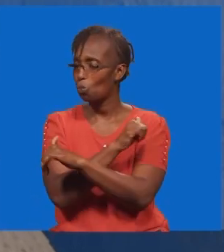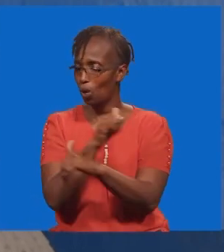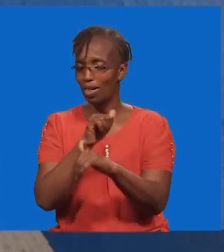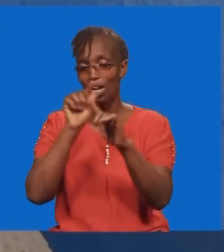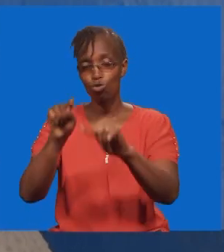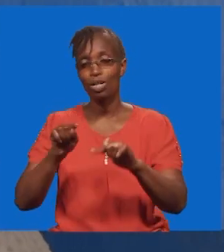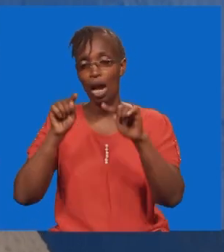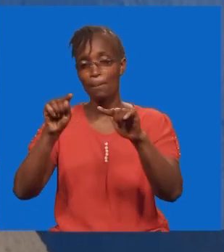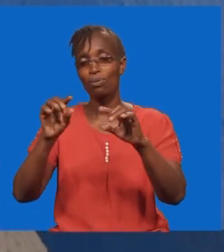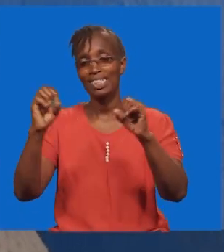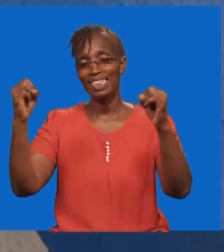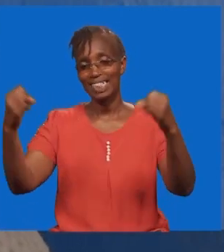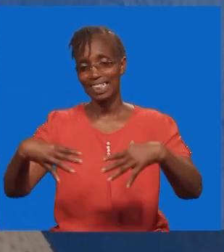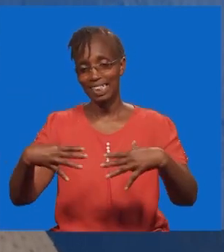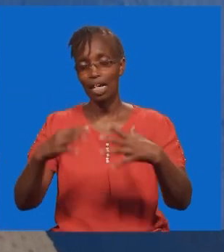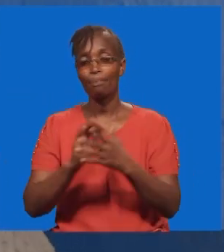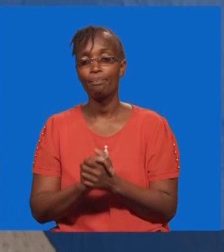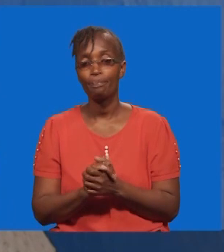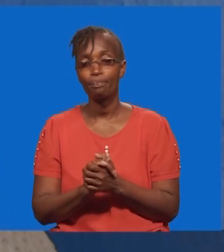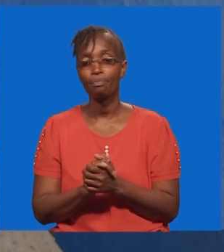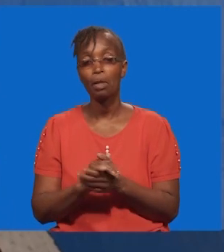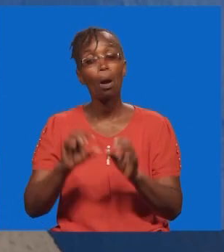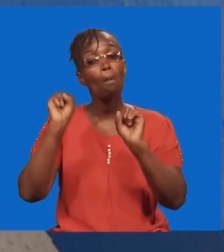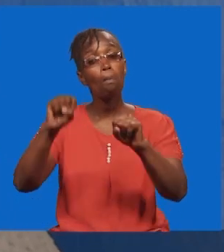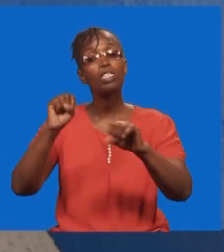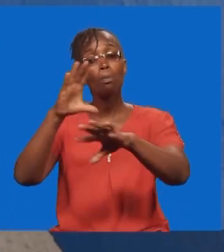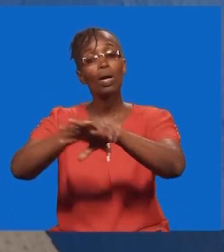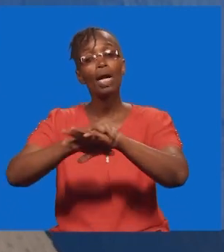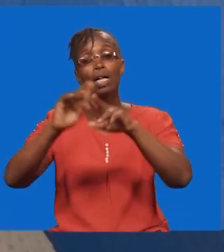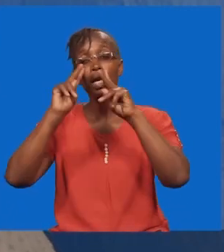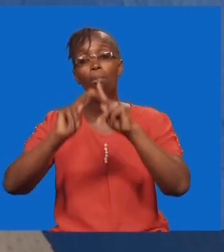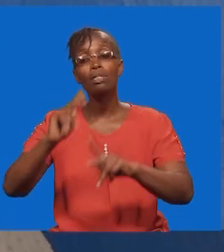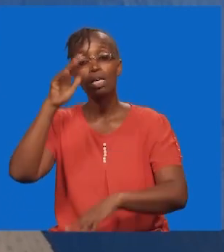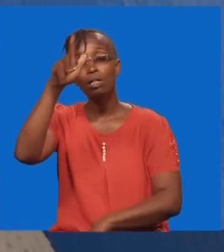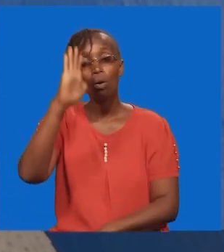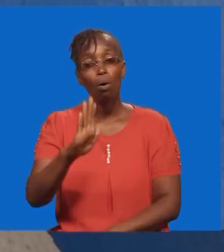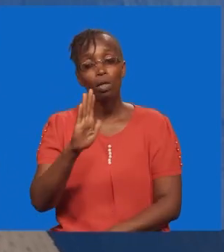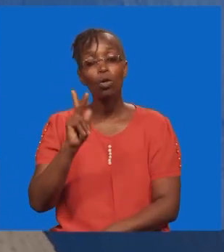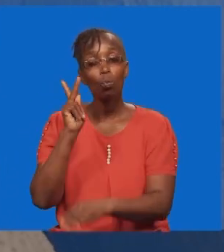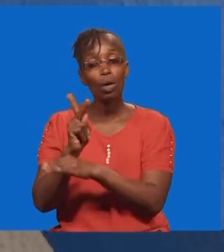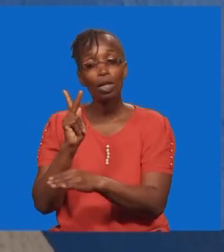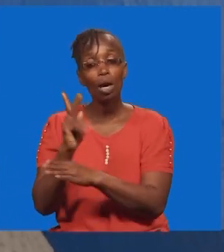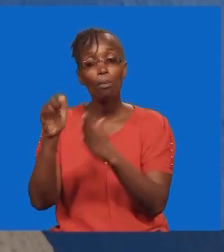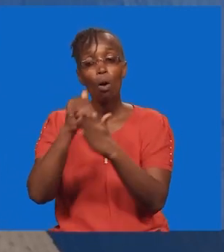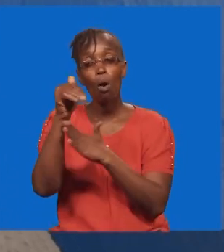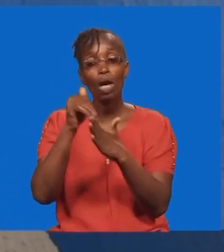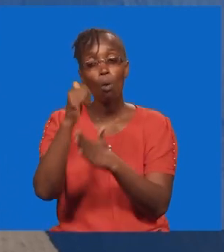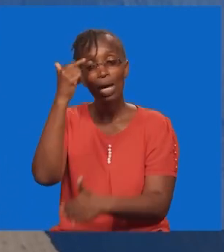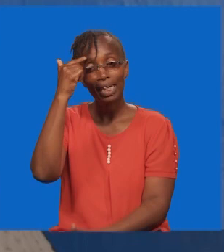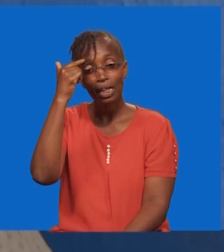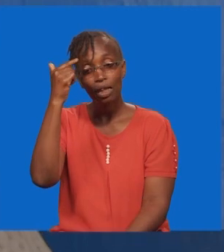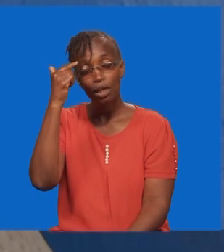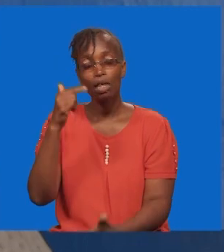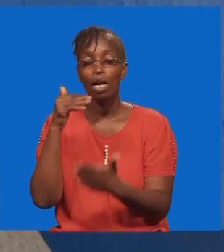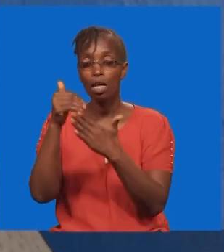na linakotokesea safi. Kwa hivyo, tunaweza pata amani kwa mungu. Tueke mawazo